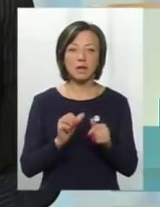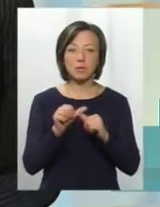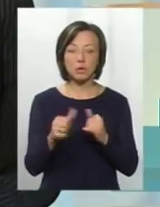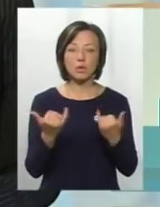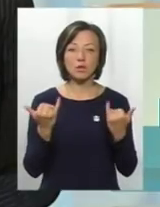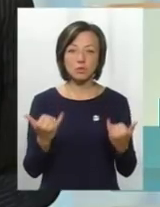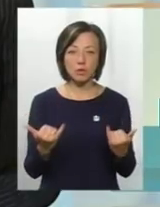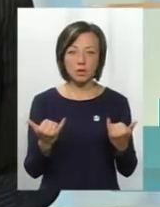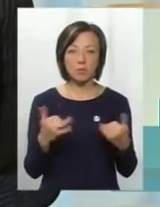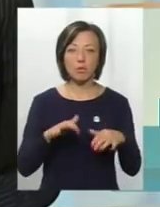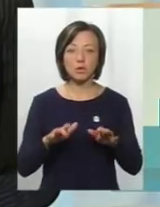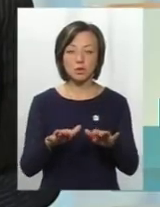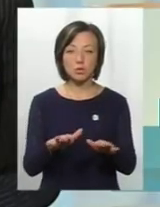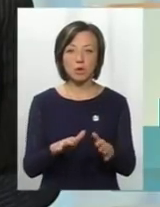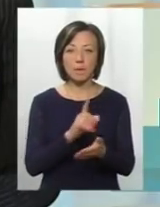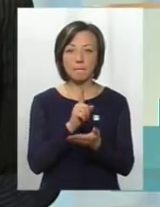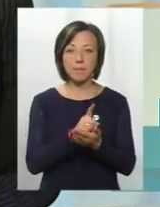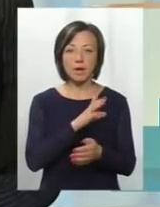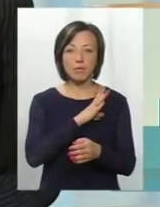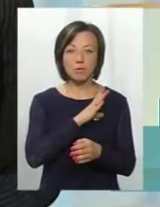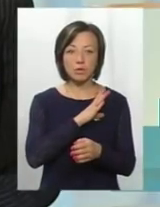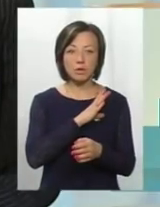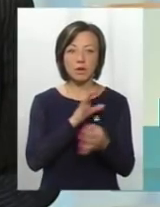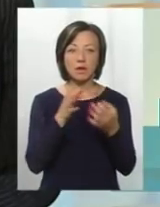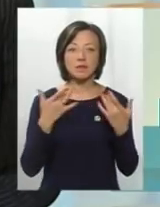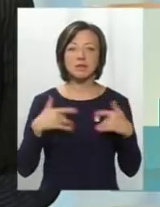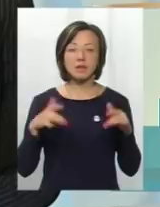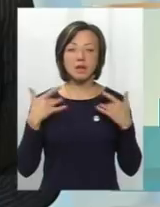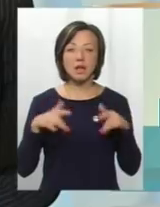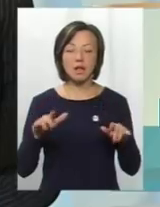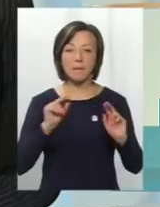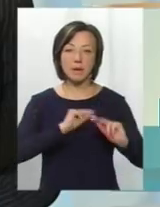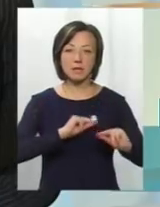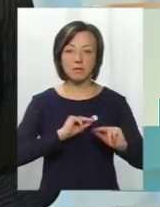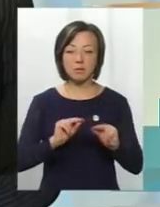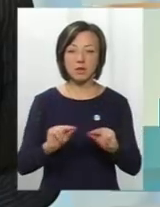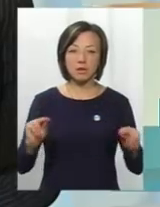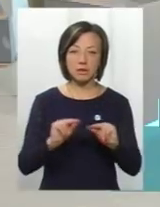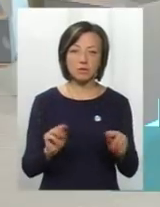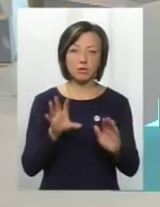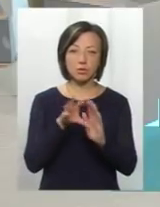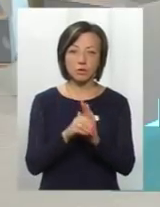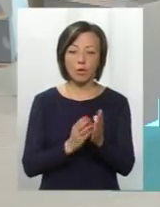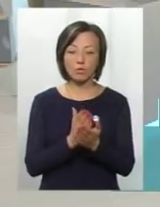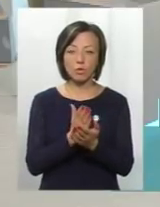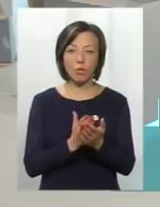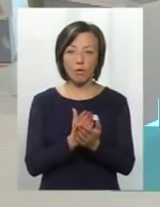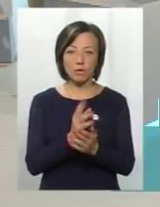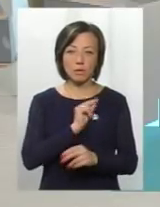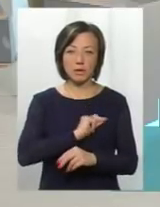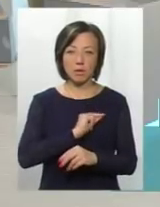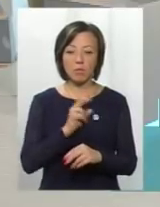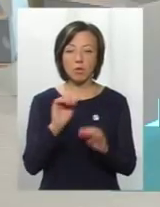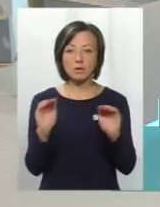процедура має бути задіяна вивільнення працівників педагогічних, в тому числі обслуговуючого персоналу, бо